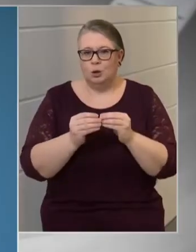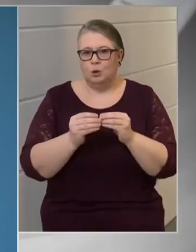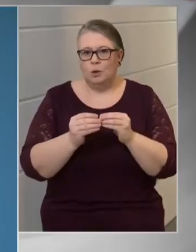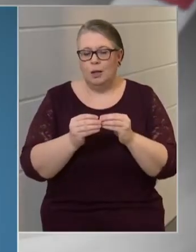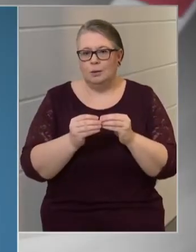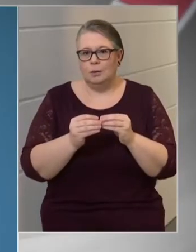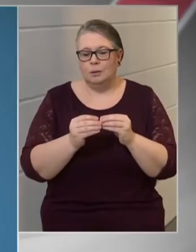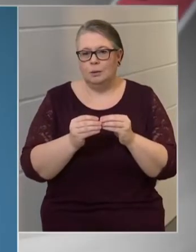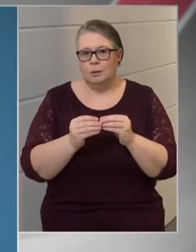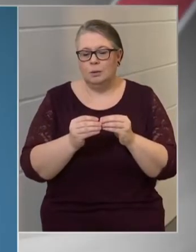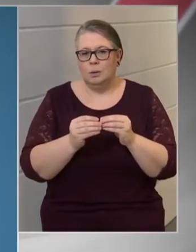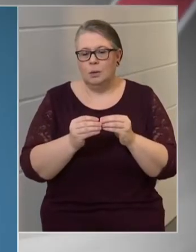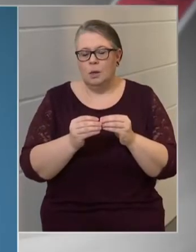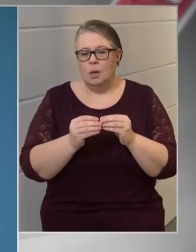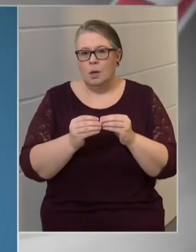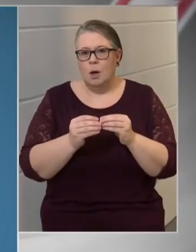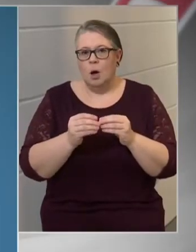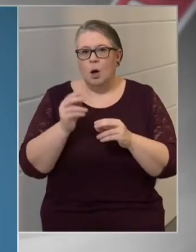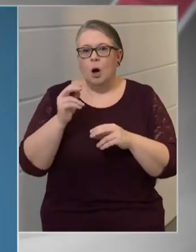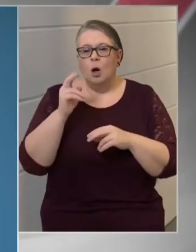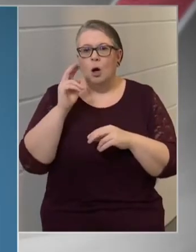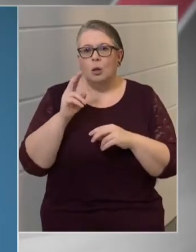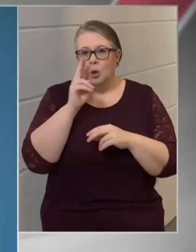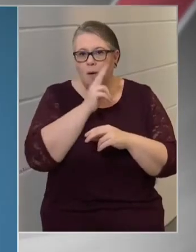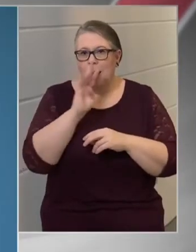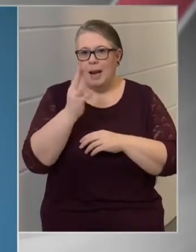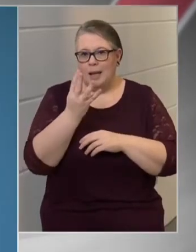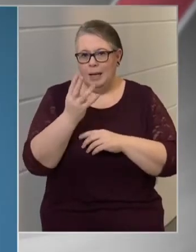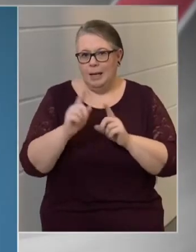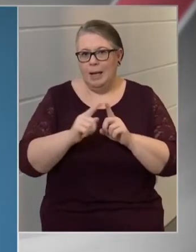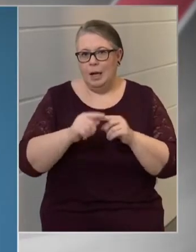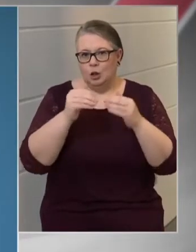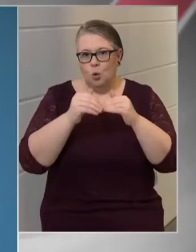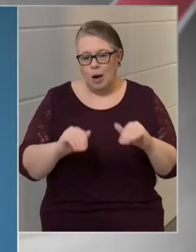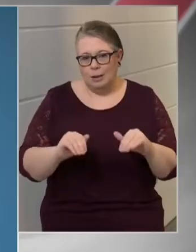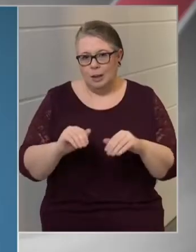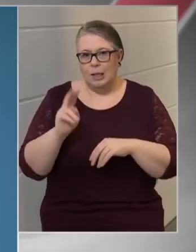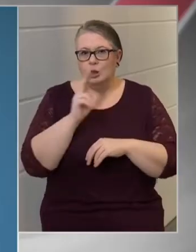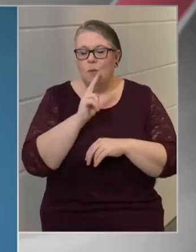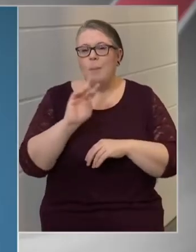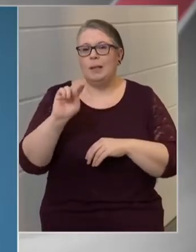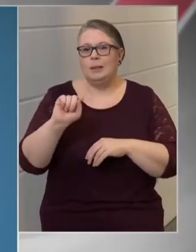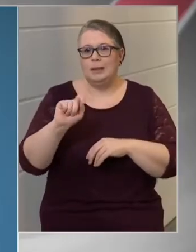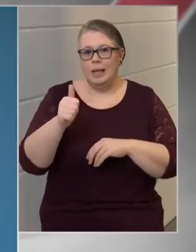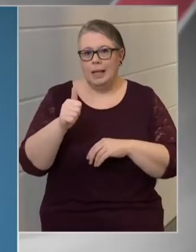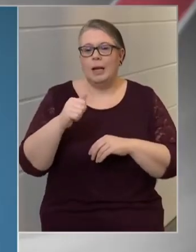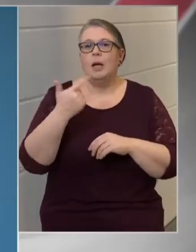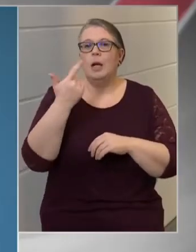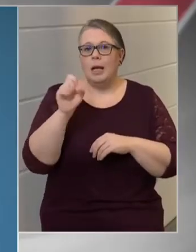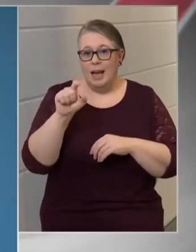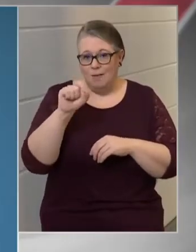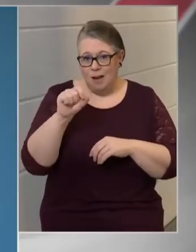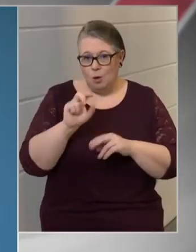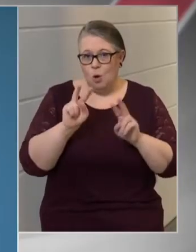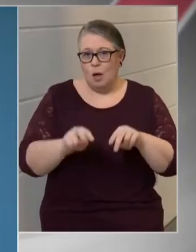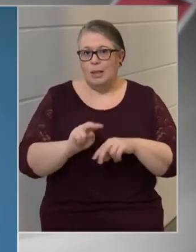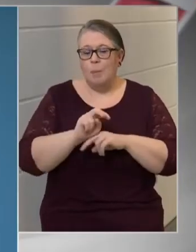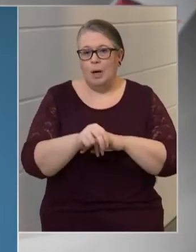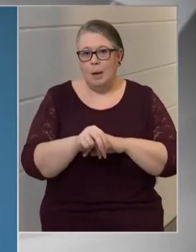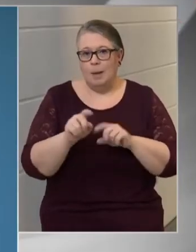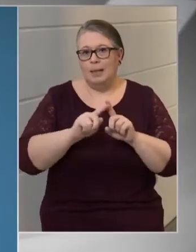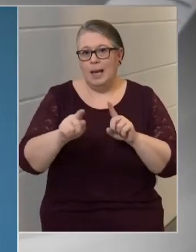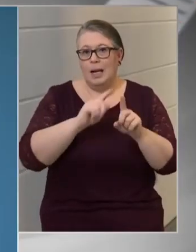a november 4-ei kiárási korlátozás, illetve a november 10-én 24 órakor hatályba lépett